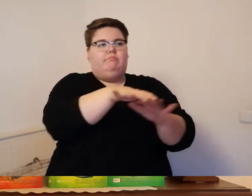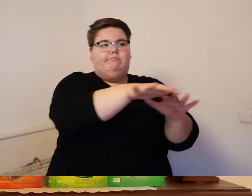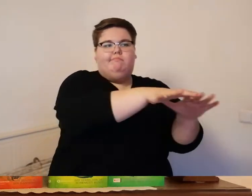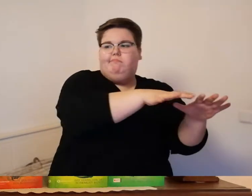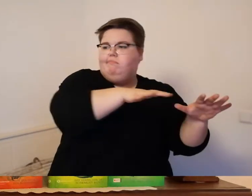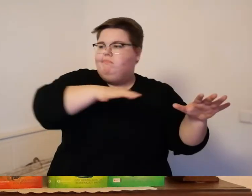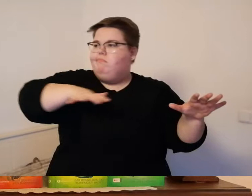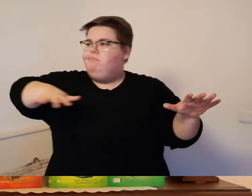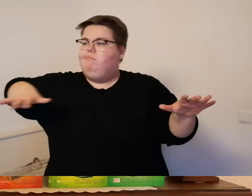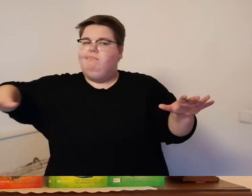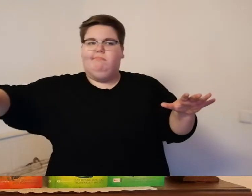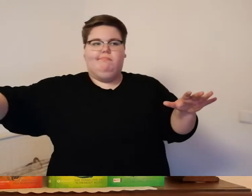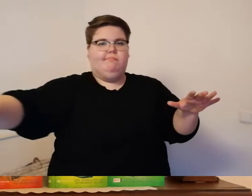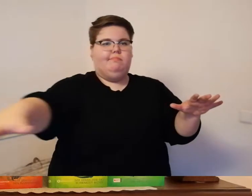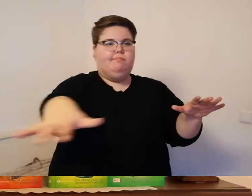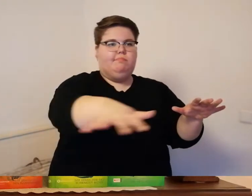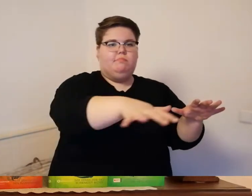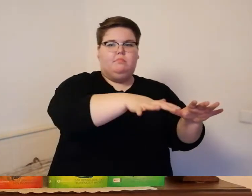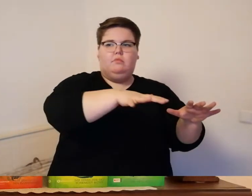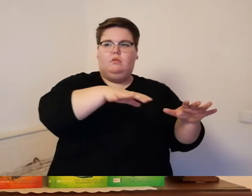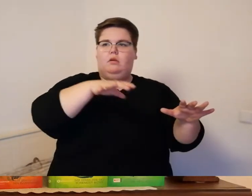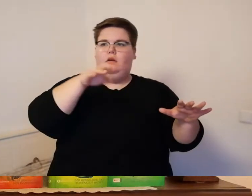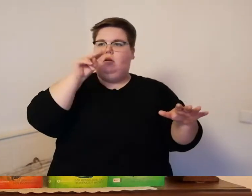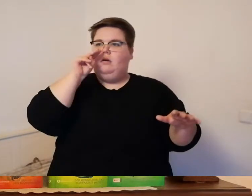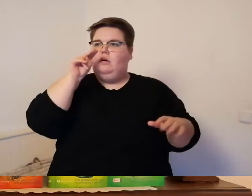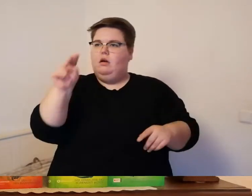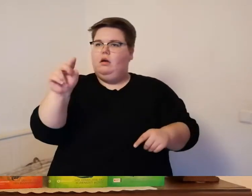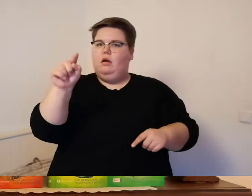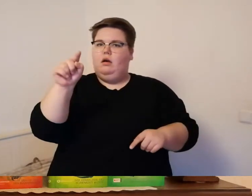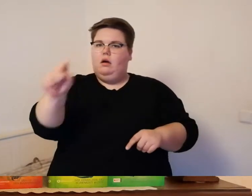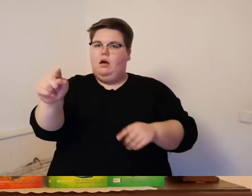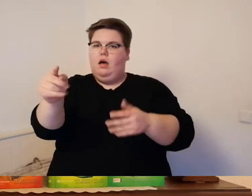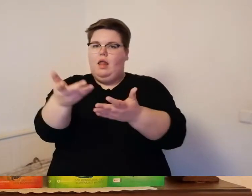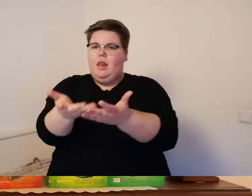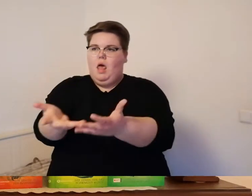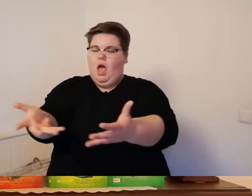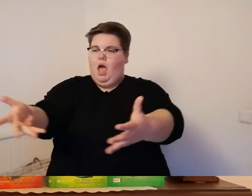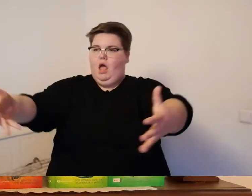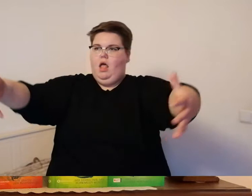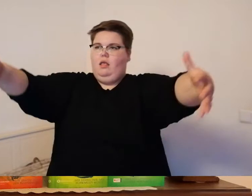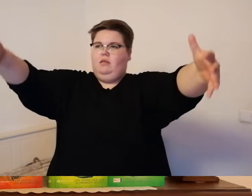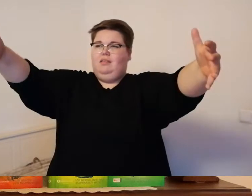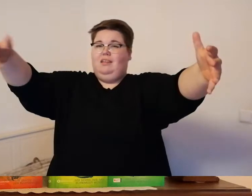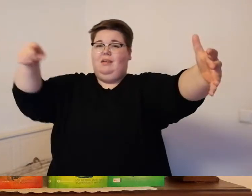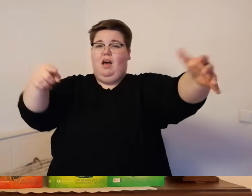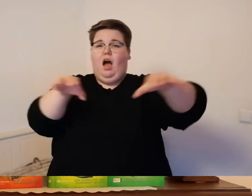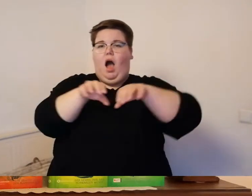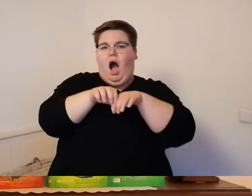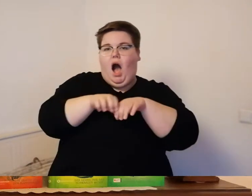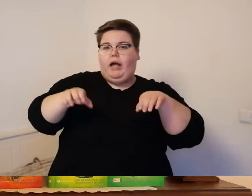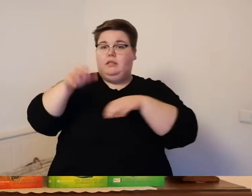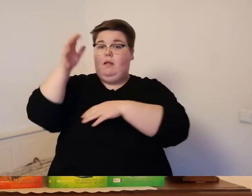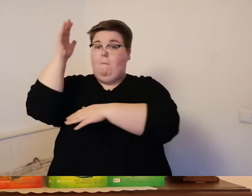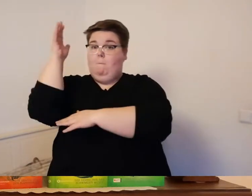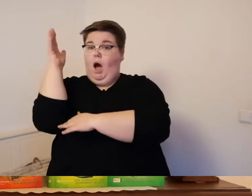ein riesiges nest erhob sich vor ihm es war aus dicken ästen und baumstamm gebaut erics